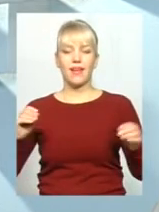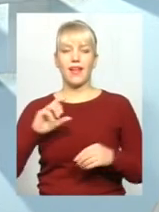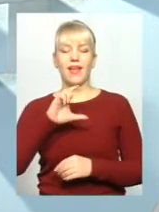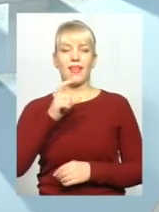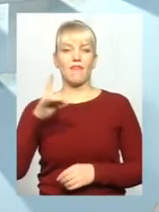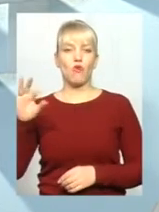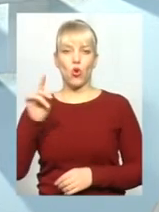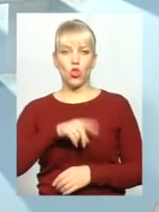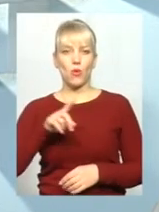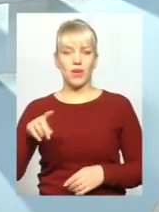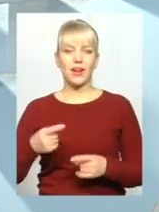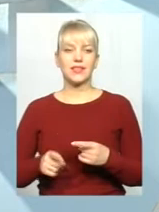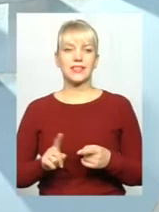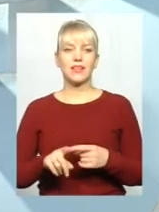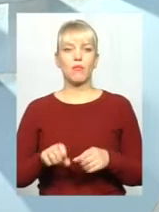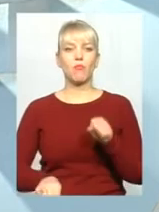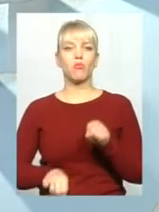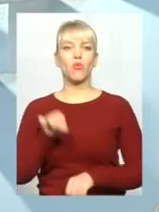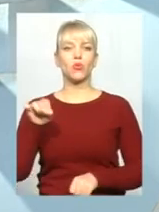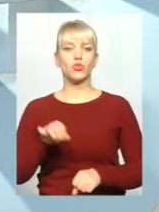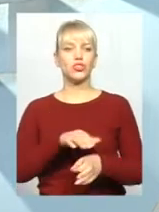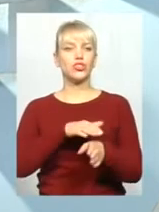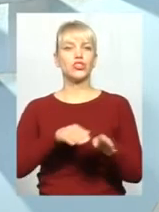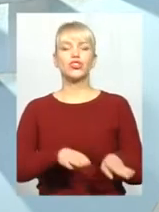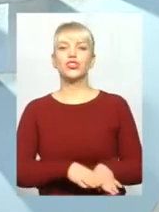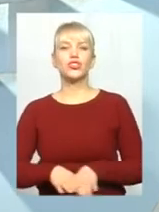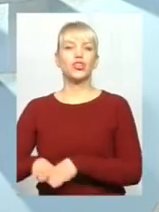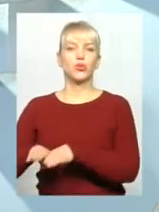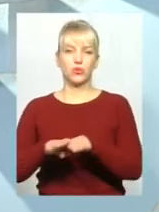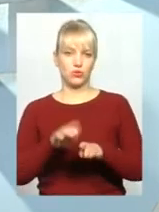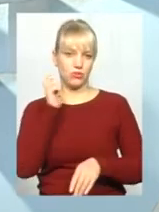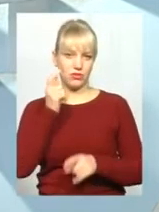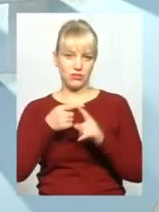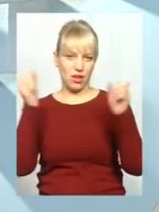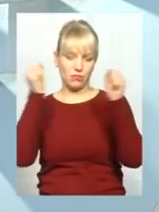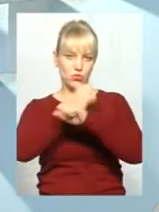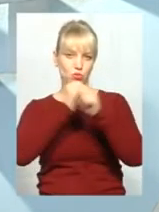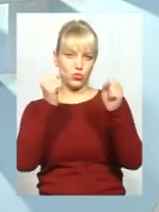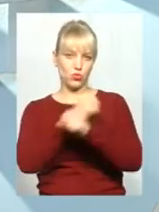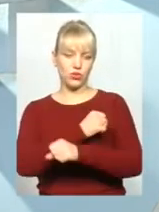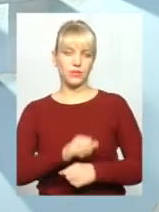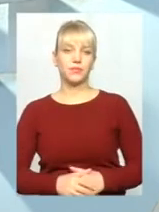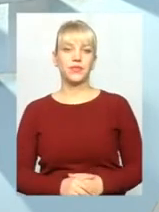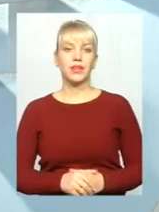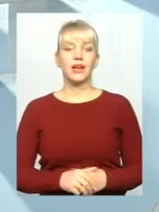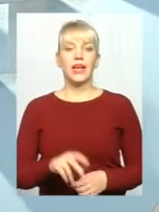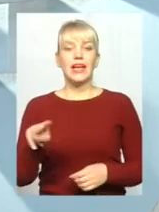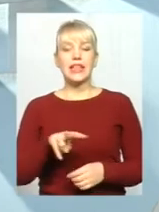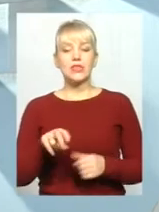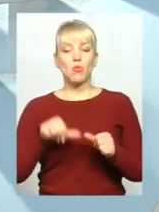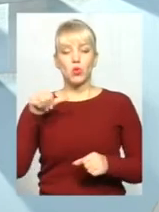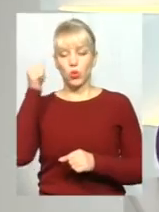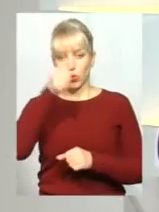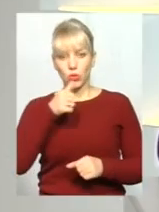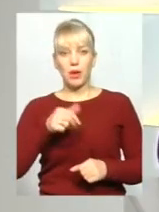порушення цілесності України. Це абсурд. В листопаді минулого року